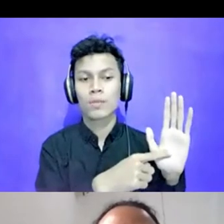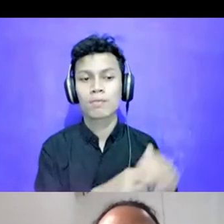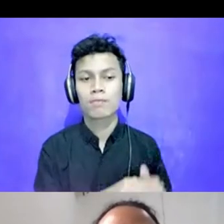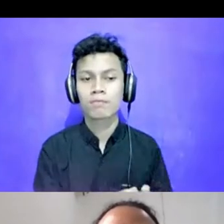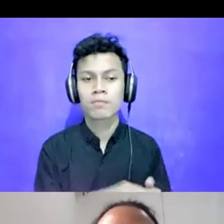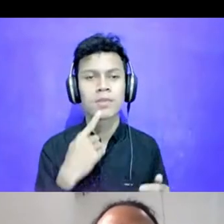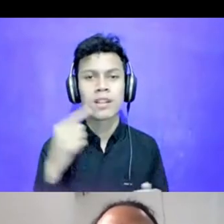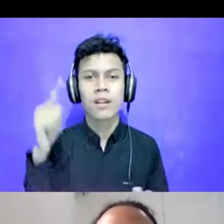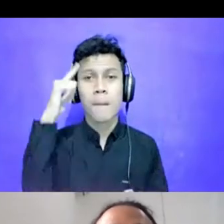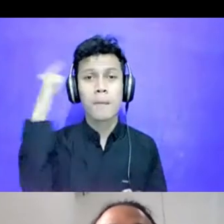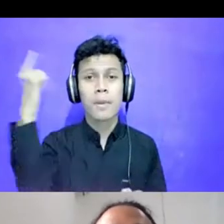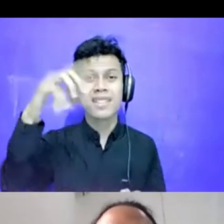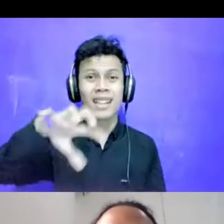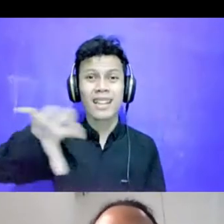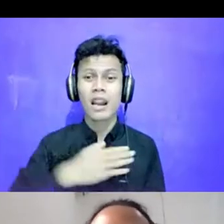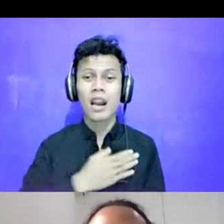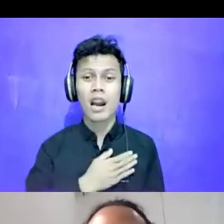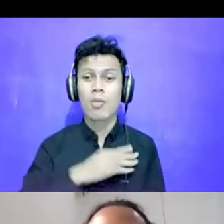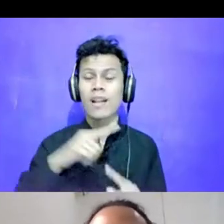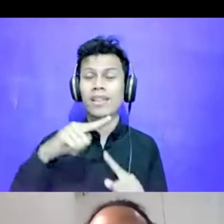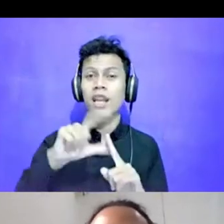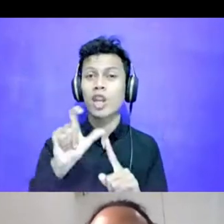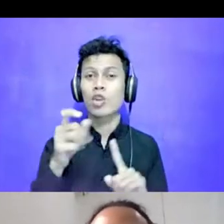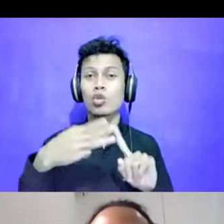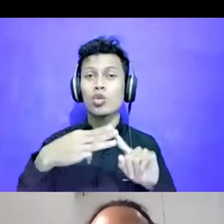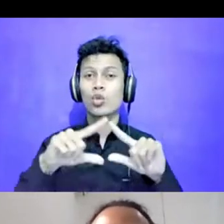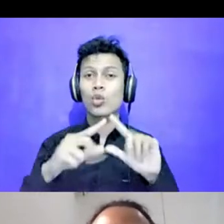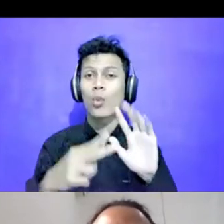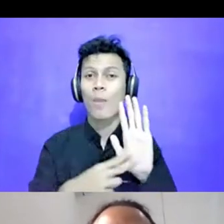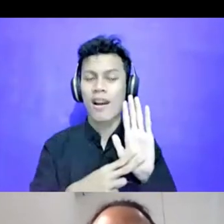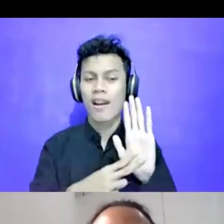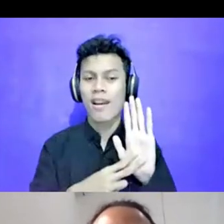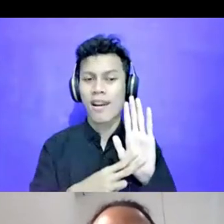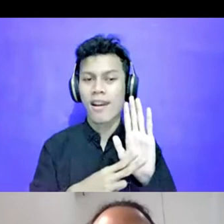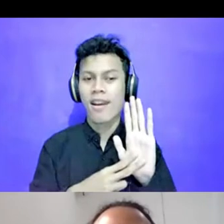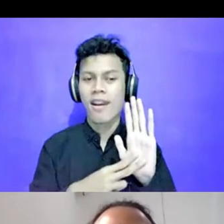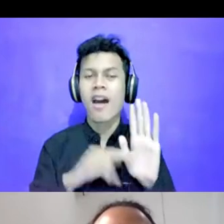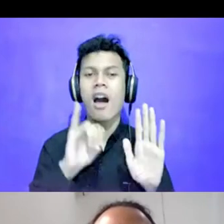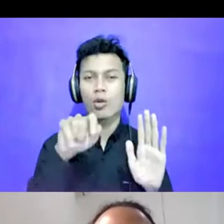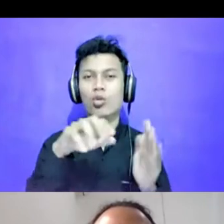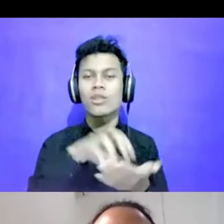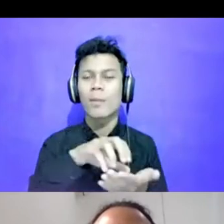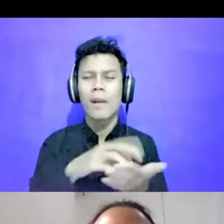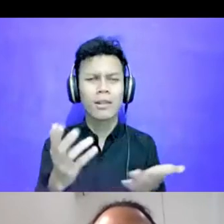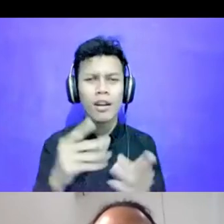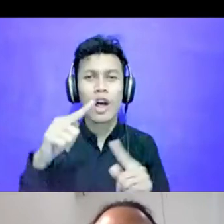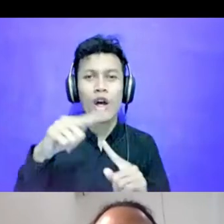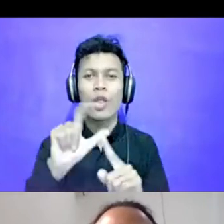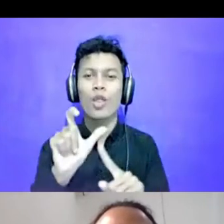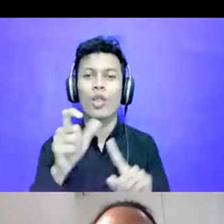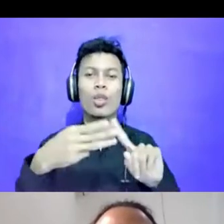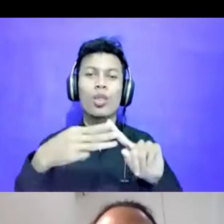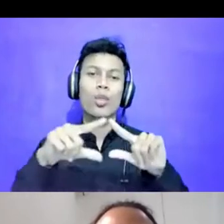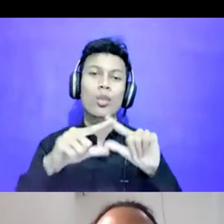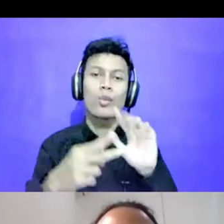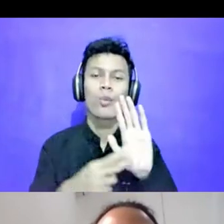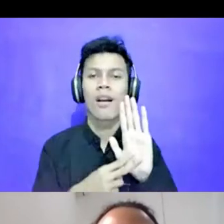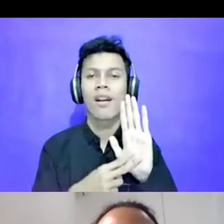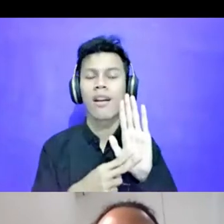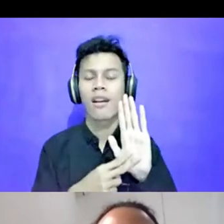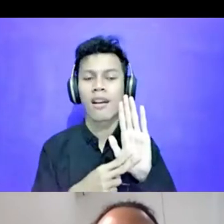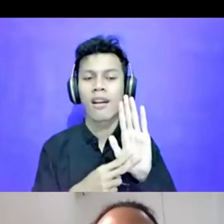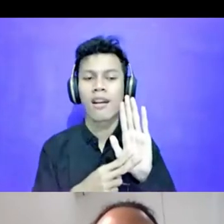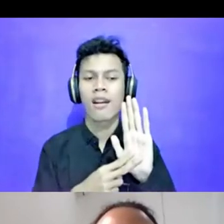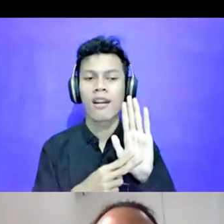Pemerintah daerah keempatan tuban. Untuk ya di tubannya ini, anggaranya. Kemudian